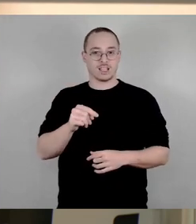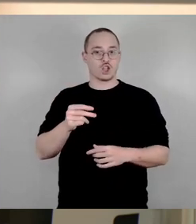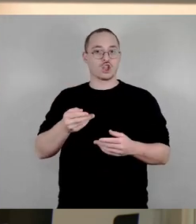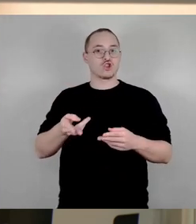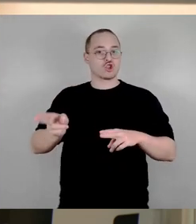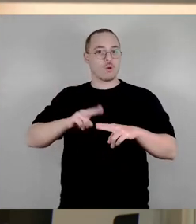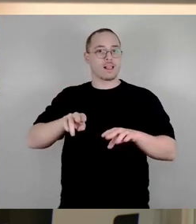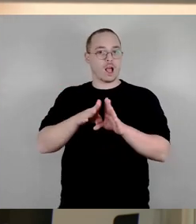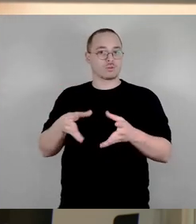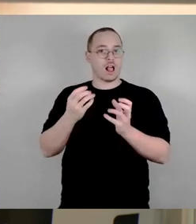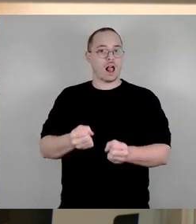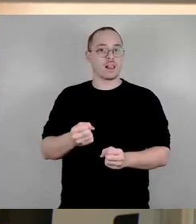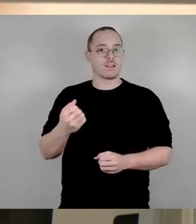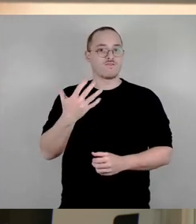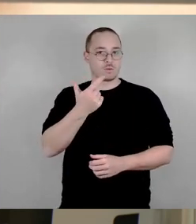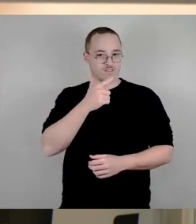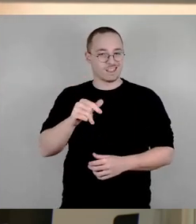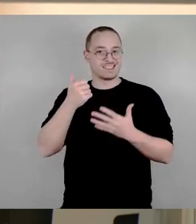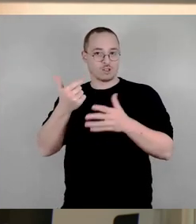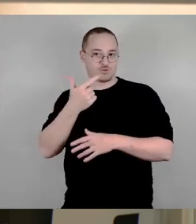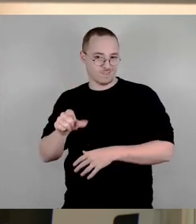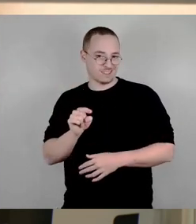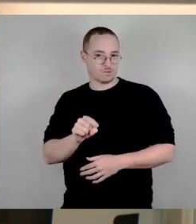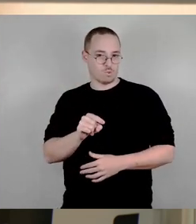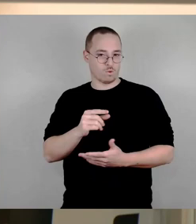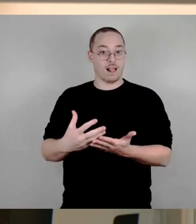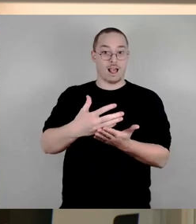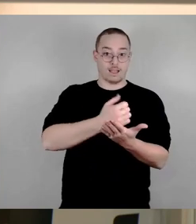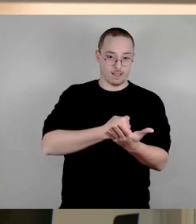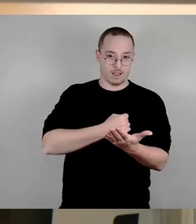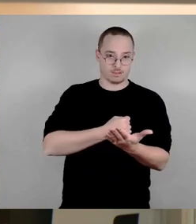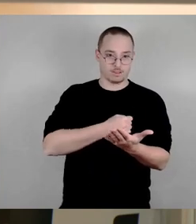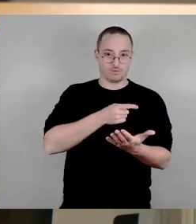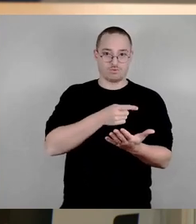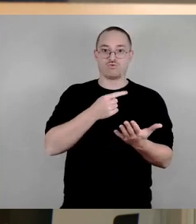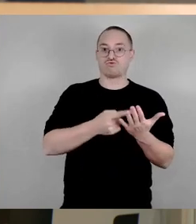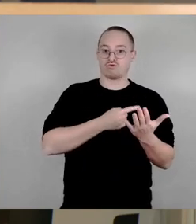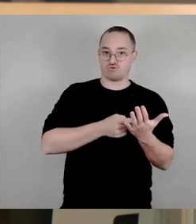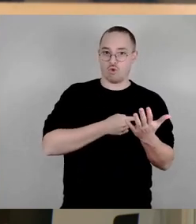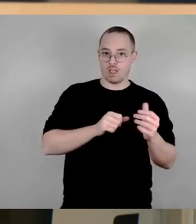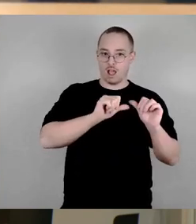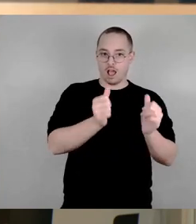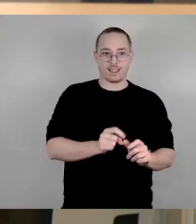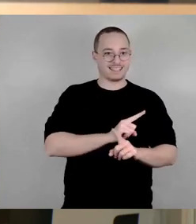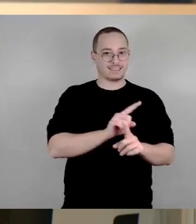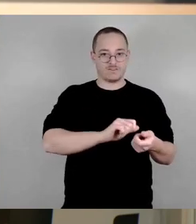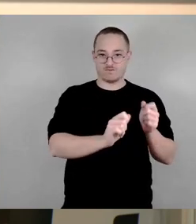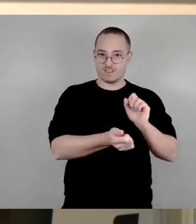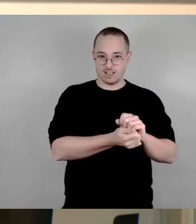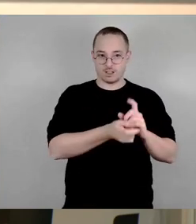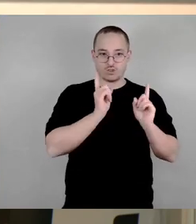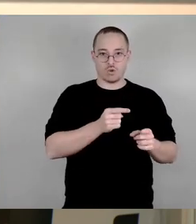die Einnahmen aus dieser Steuerart unverändert wie 2024 angesetzt werden.